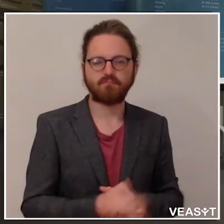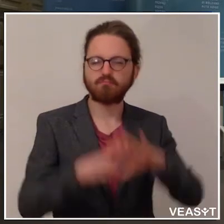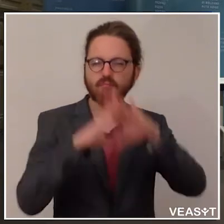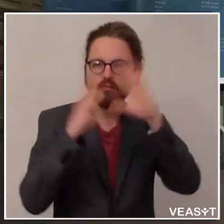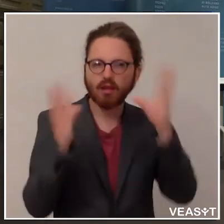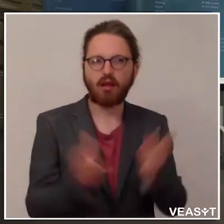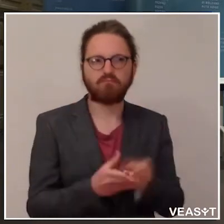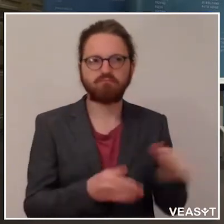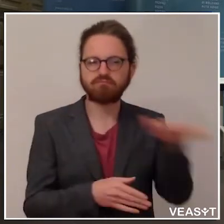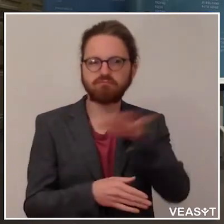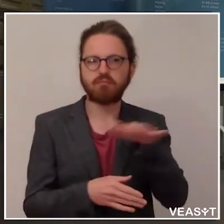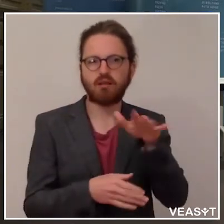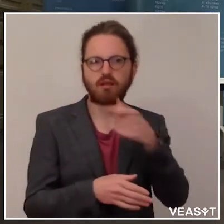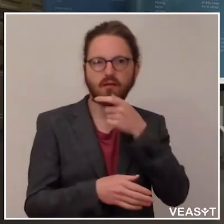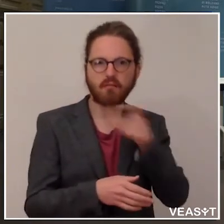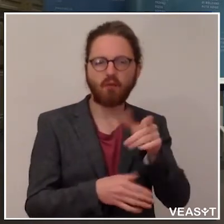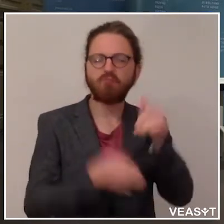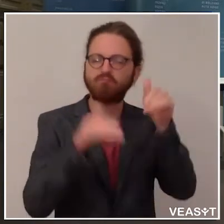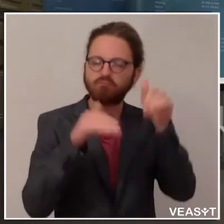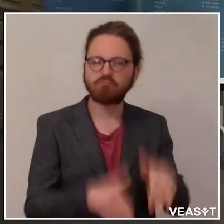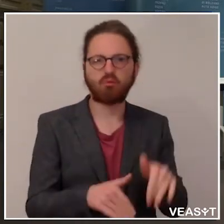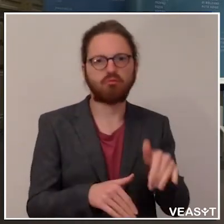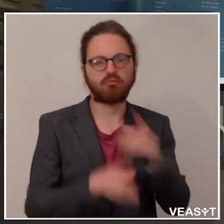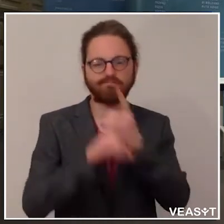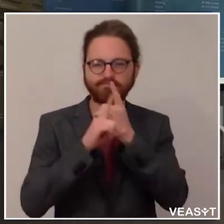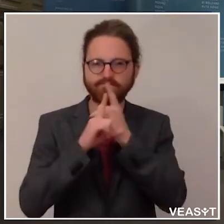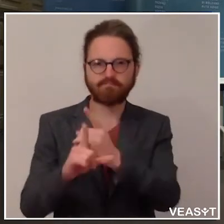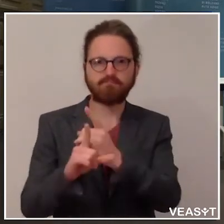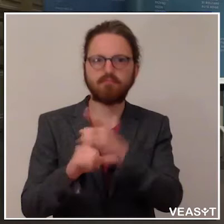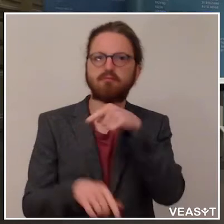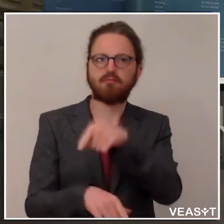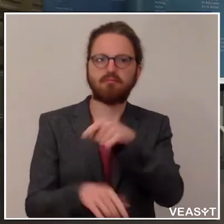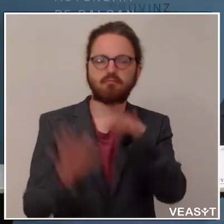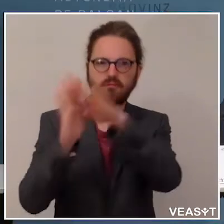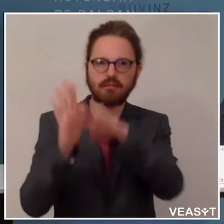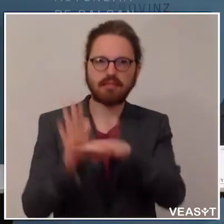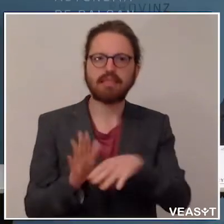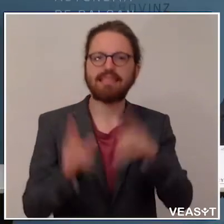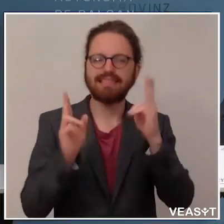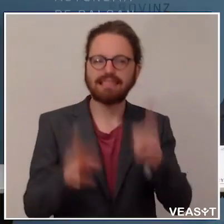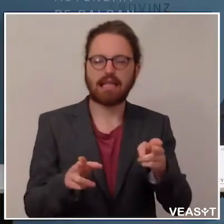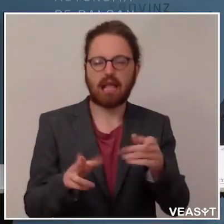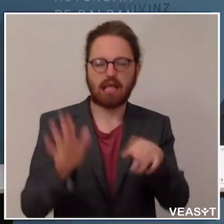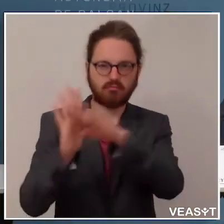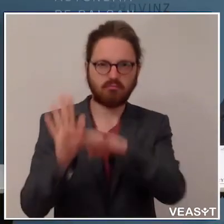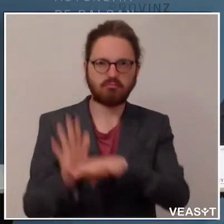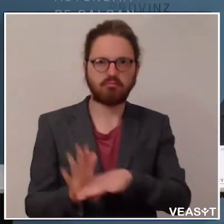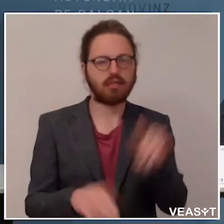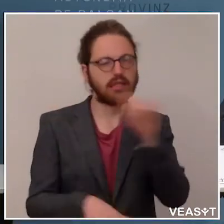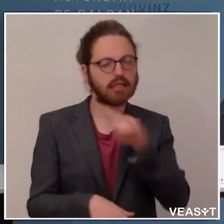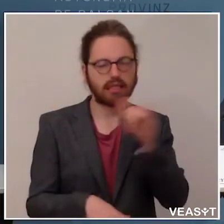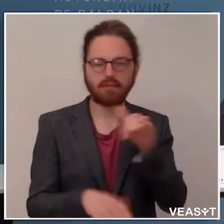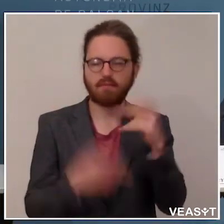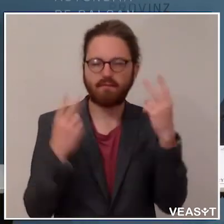Aktivitäten müssen natürlich unter genauester Einhaltung von Sicherheitsauflagen erfolgen. Es geht immer um den Schutz der